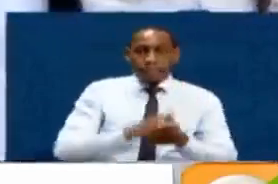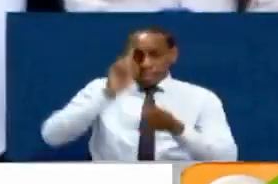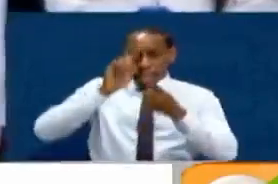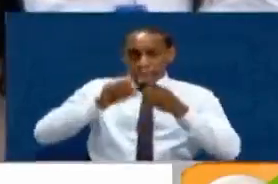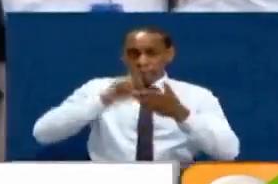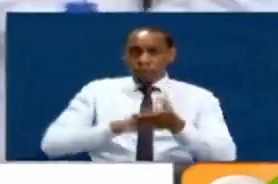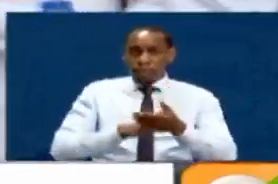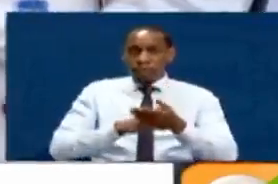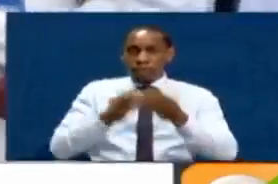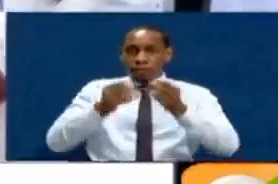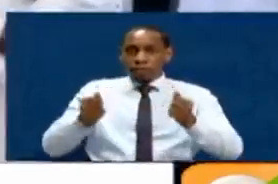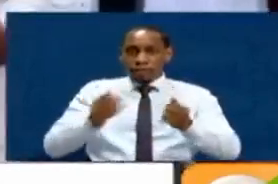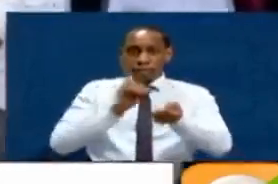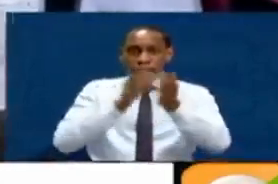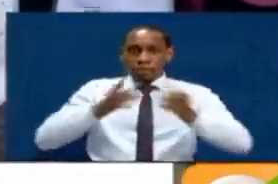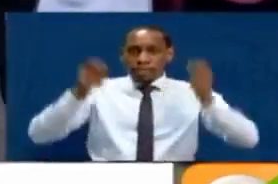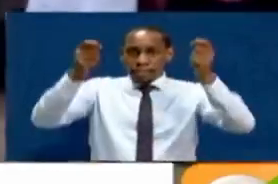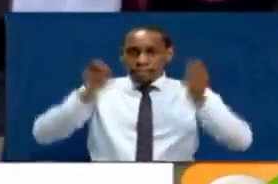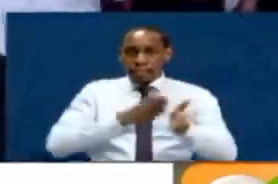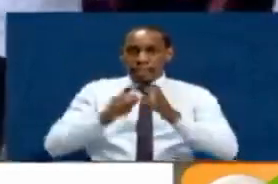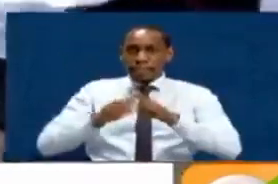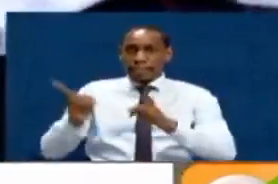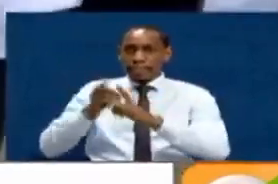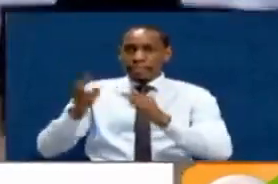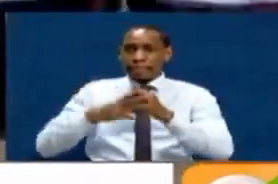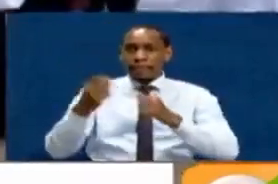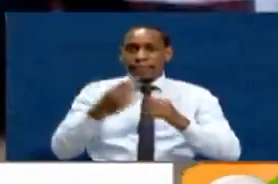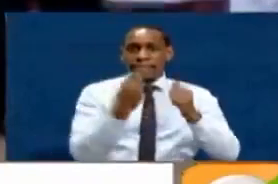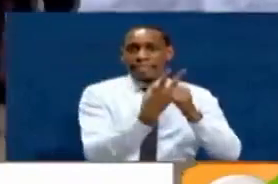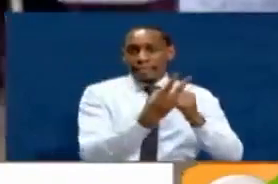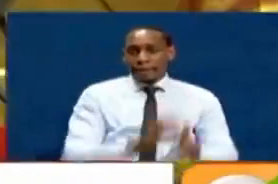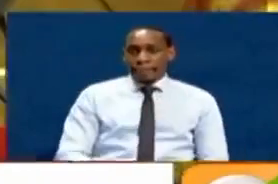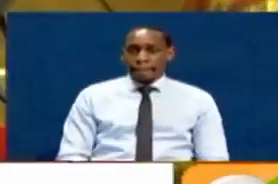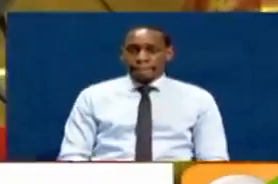minajili ya kuzuia mgomo wa madaktari uliopangewa kuanza tare saba mwezi disemba.